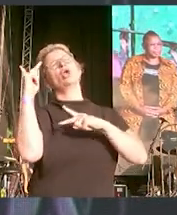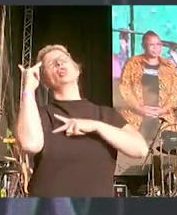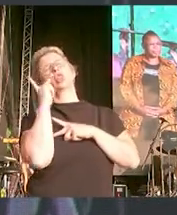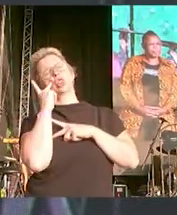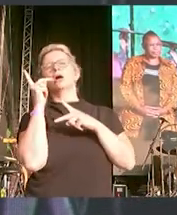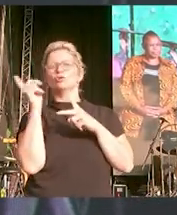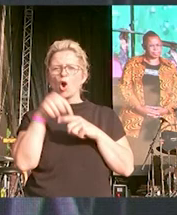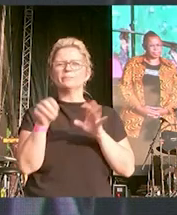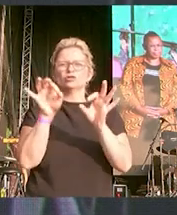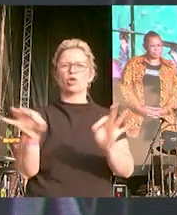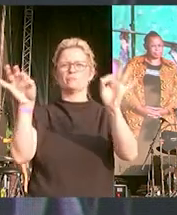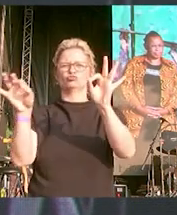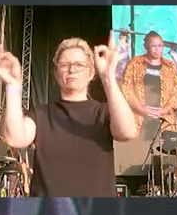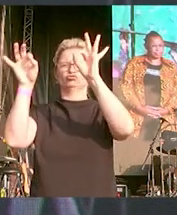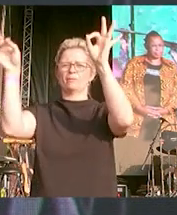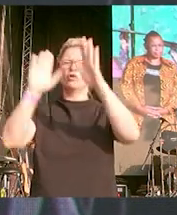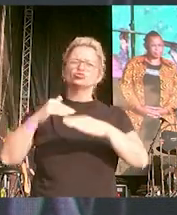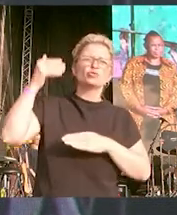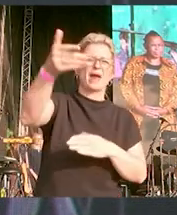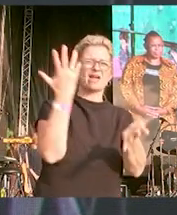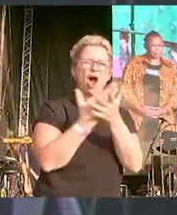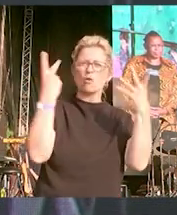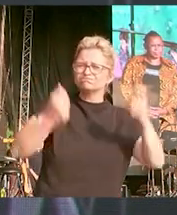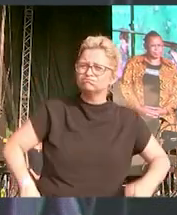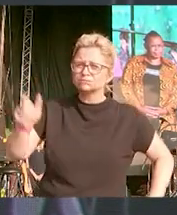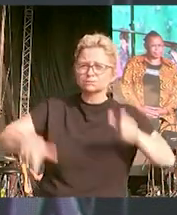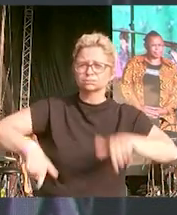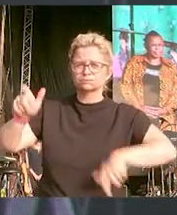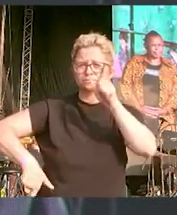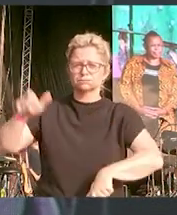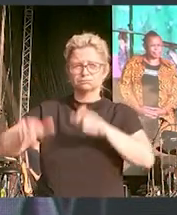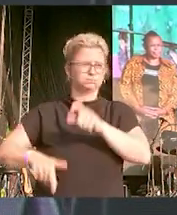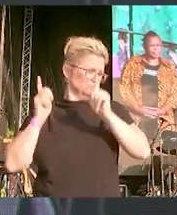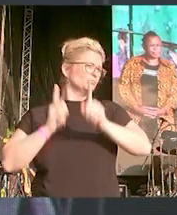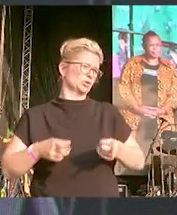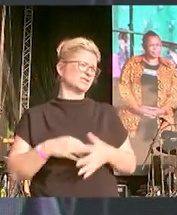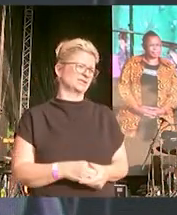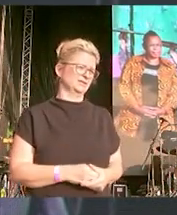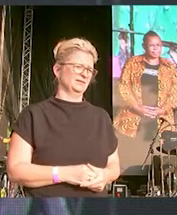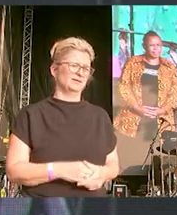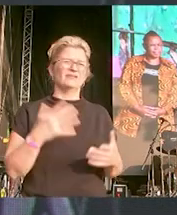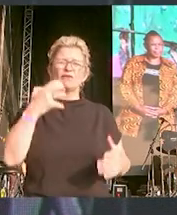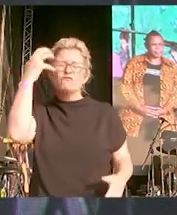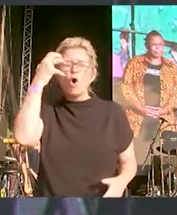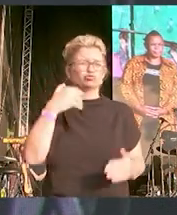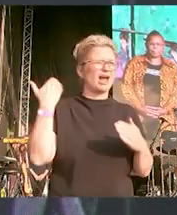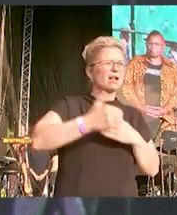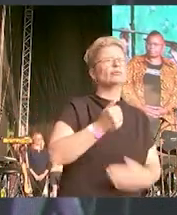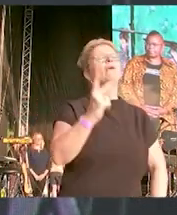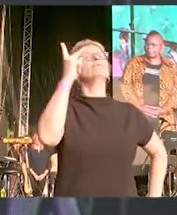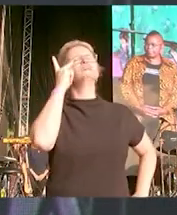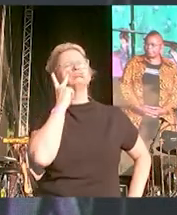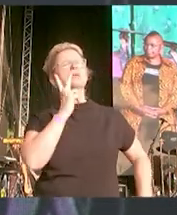schwerwiegender und kostenaufwendiger werden die notwendigen Maßnahmen ausfallen. Je länger wir tatenlos